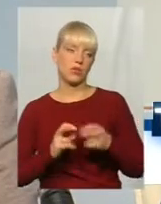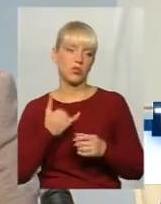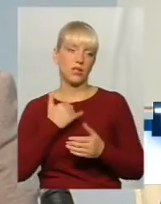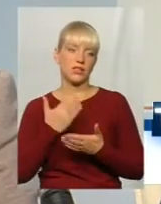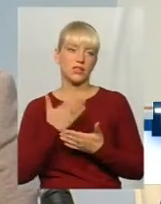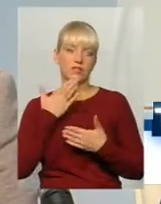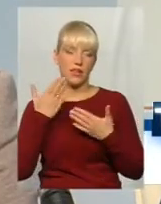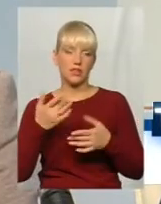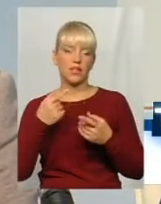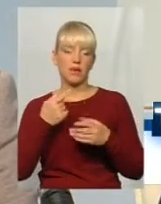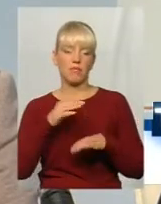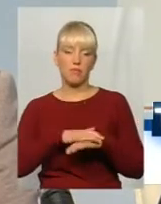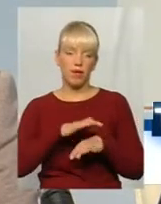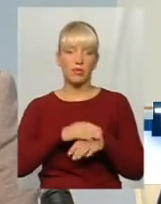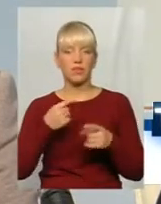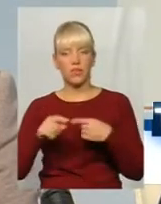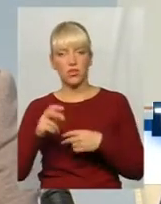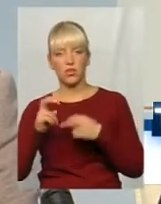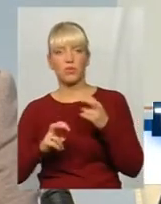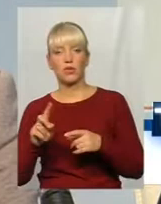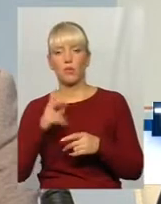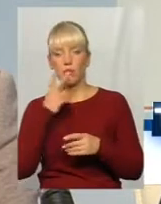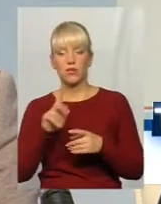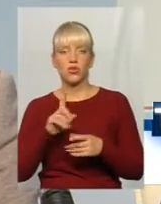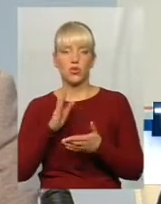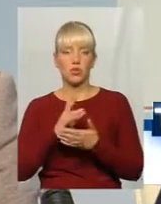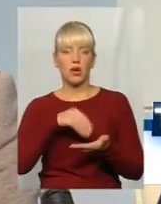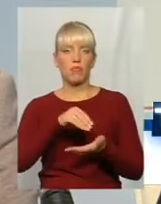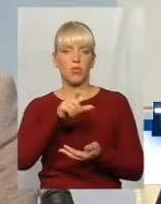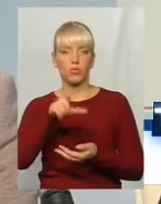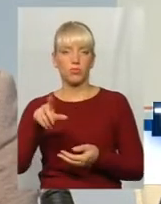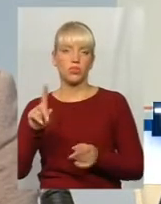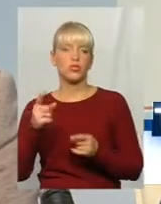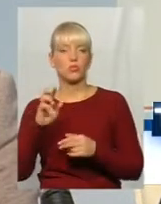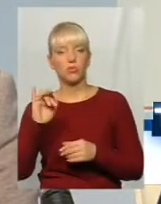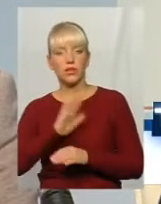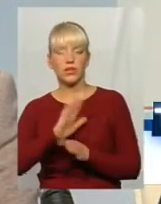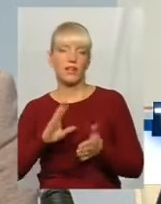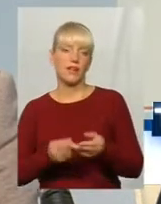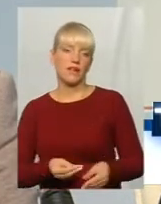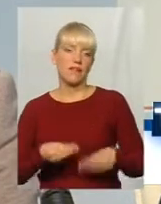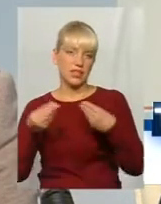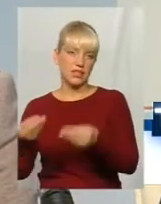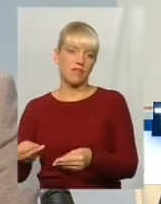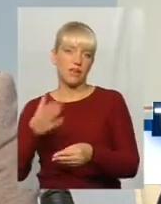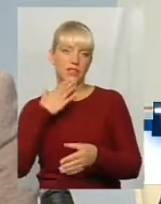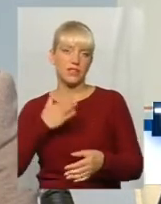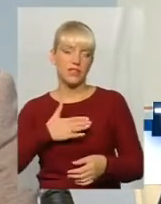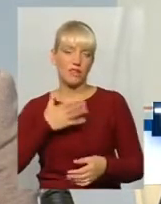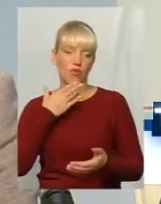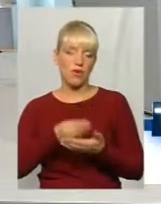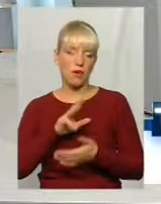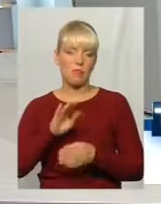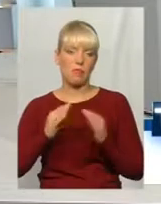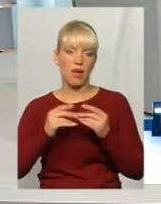банків, інших підприємств, які, бачуючи, ринок є, покупці є, чому б не виставляти своє майно, ми кажемо, що дочекайтеся, поки воно